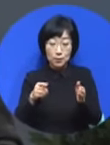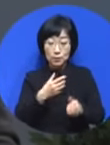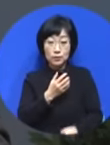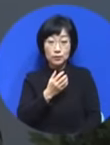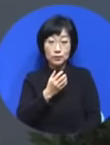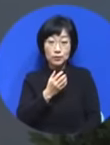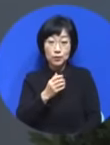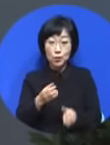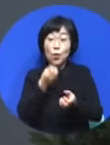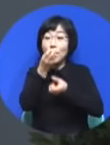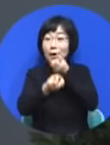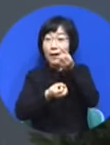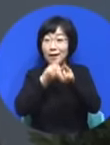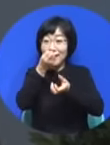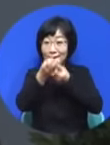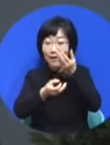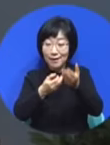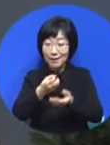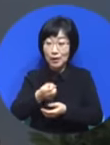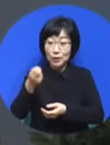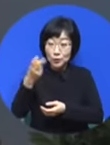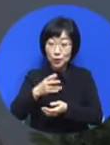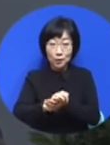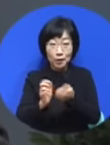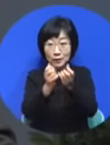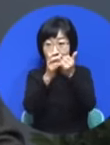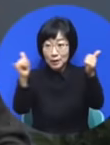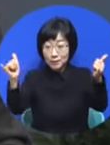또 사람들이 요셉에게 한 고백이요.